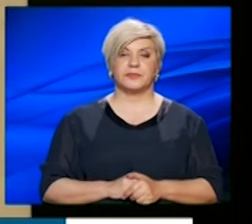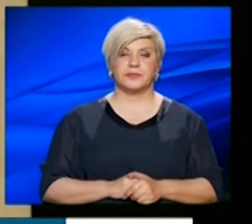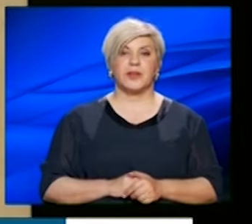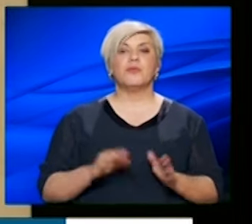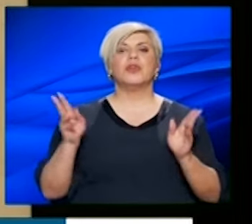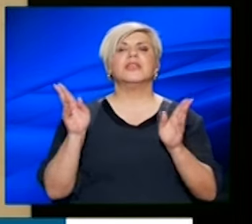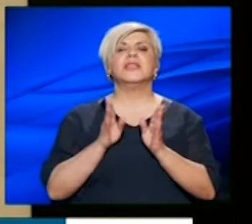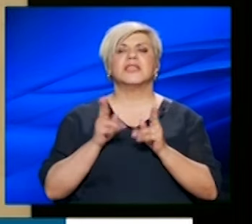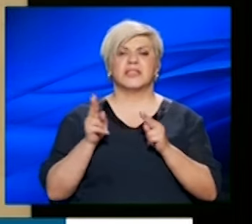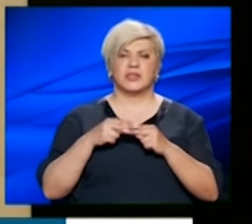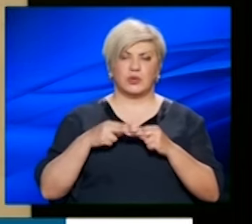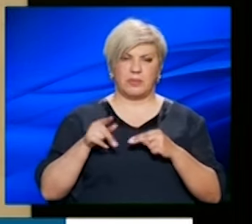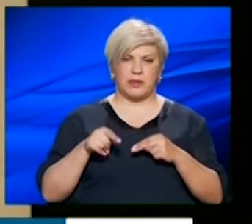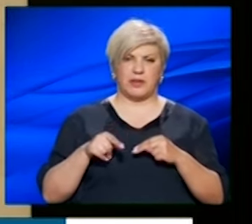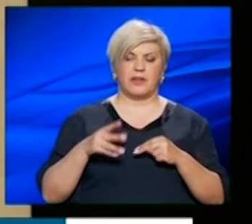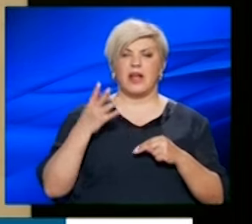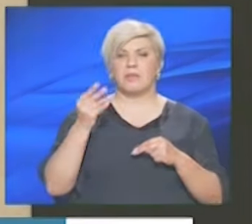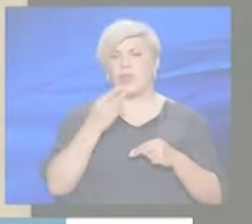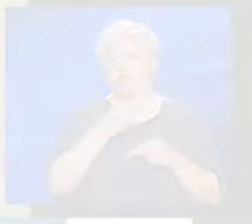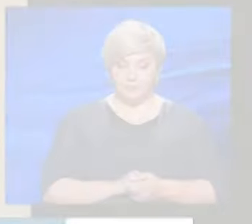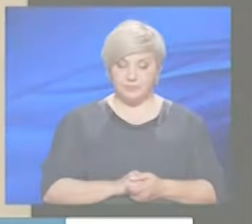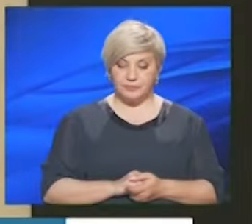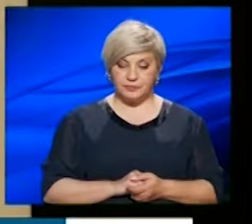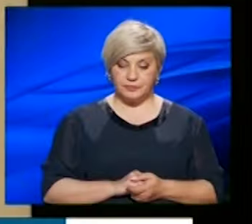πολύ σύντομα, γιατί έχουμε και αρκετά θέματα.